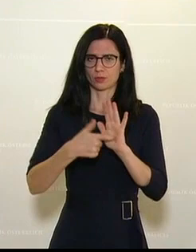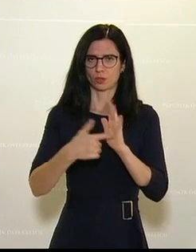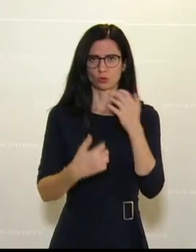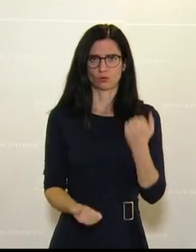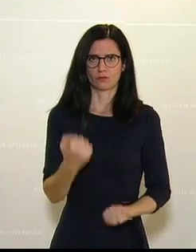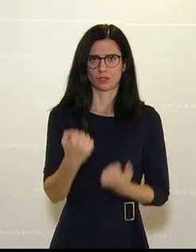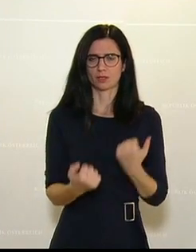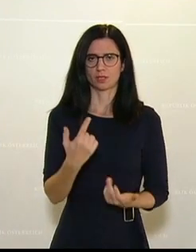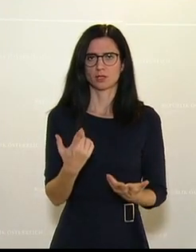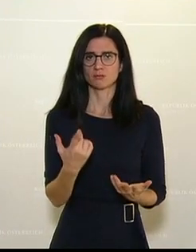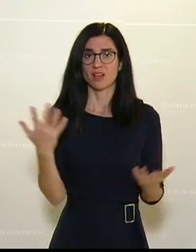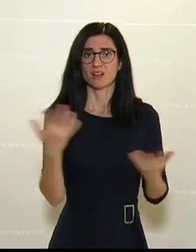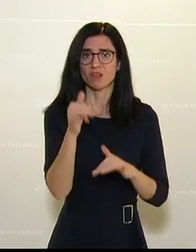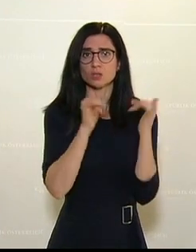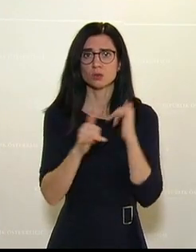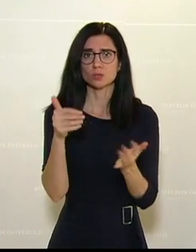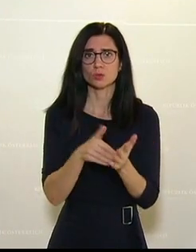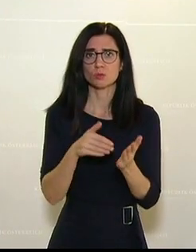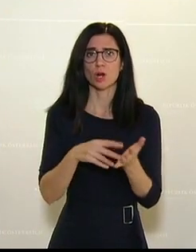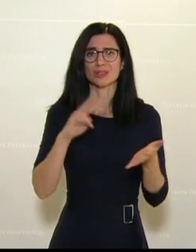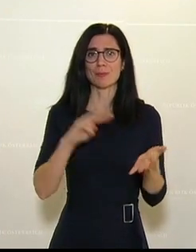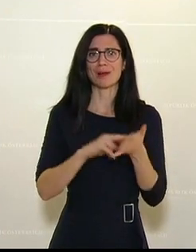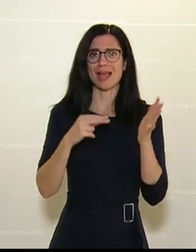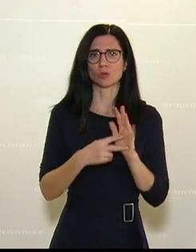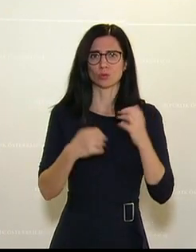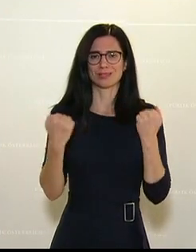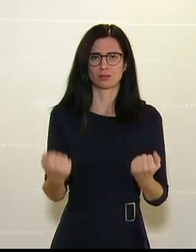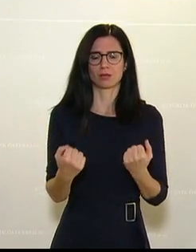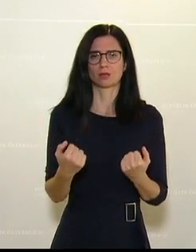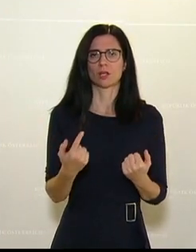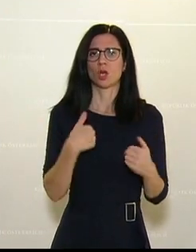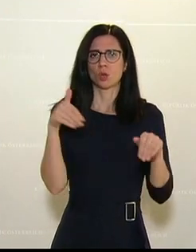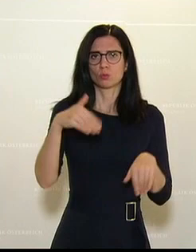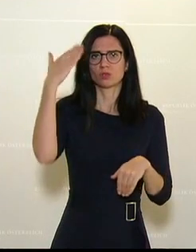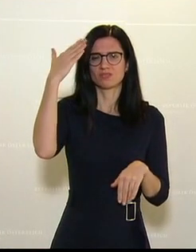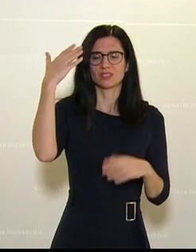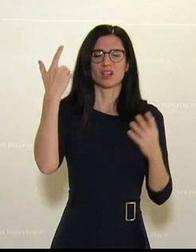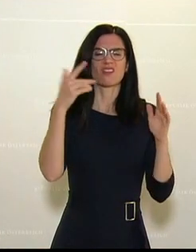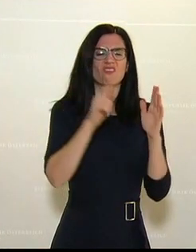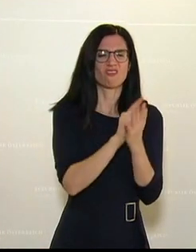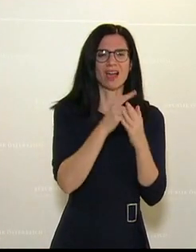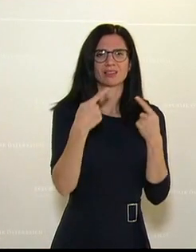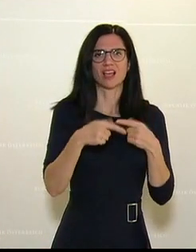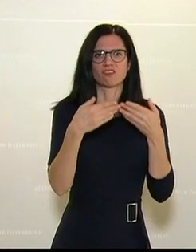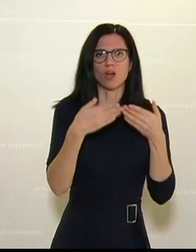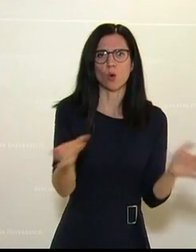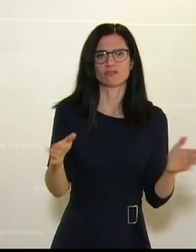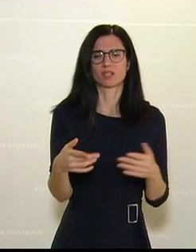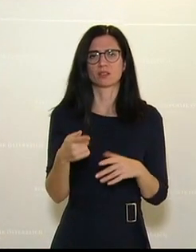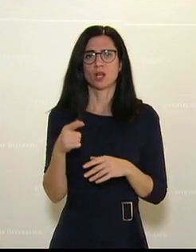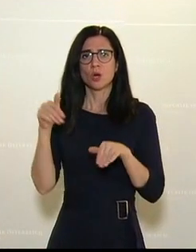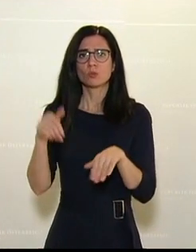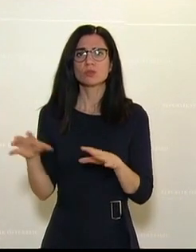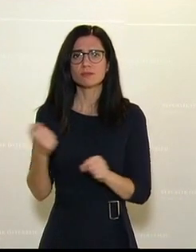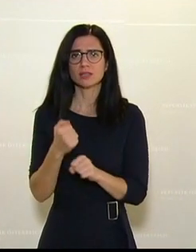was die Tourismuswirtschaft jetzt braucht, ist Planungssicherheit. Sie muss wissen, wann darf sie wieder aufsperren. Man muss ja Mitarbeiter